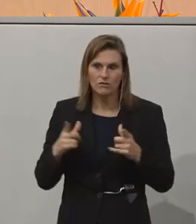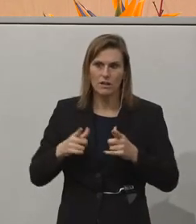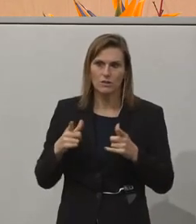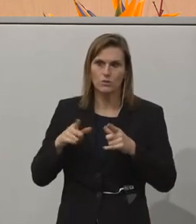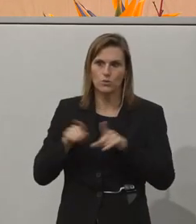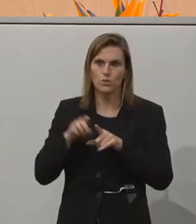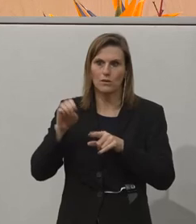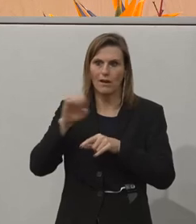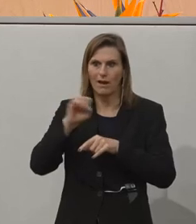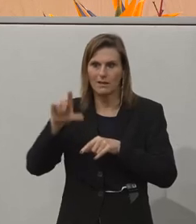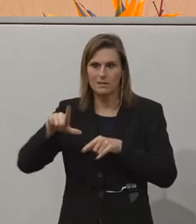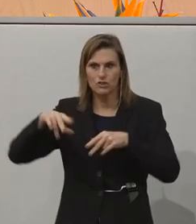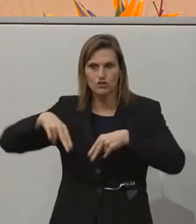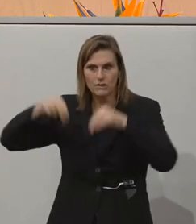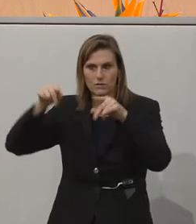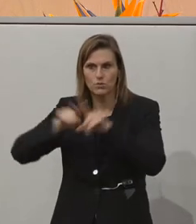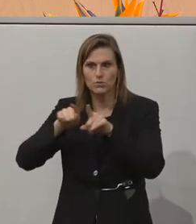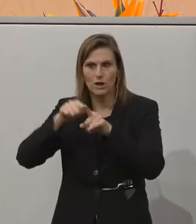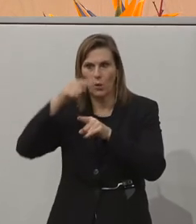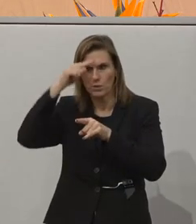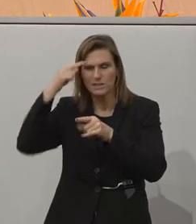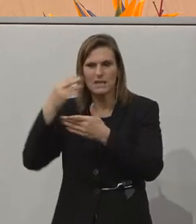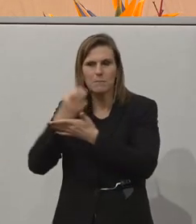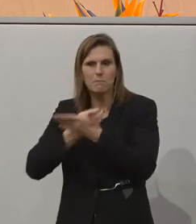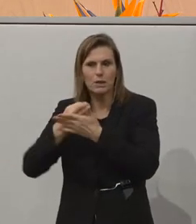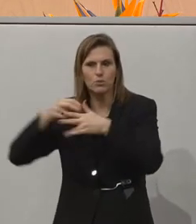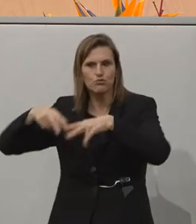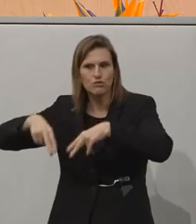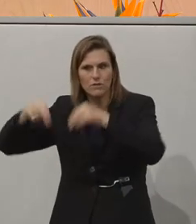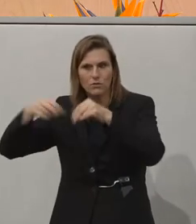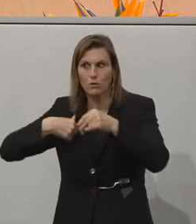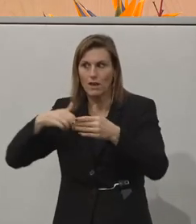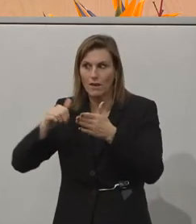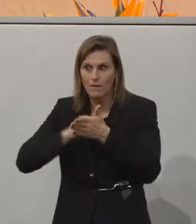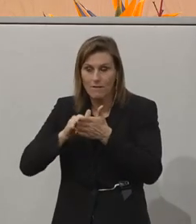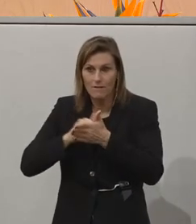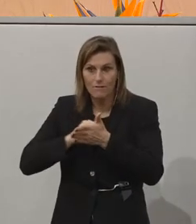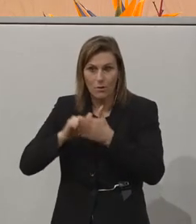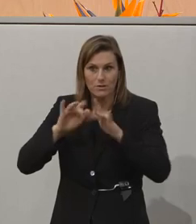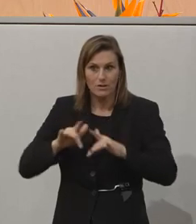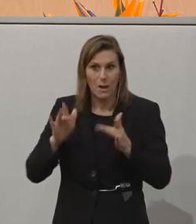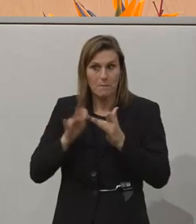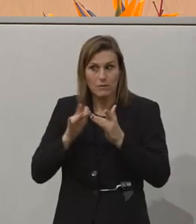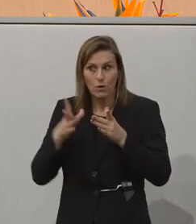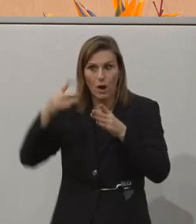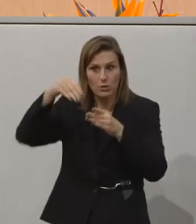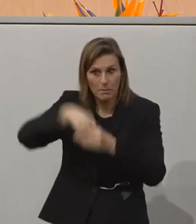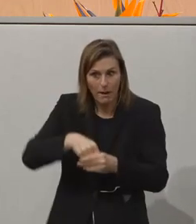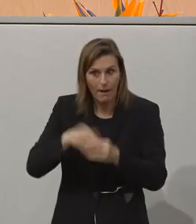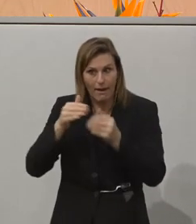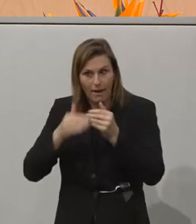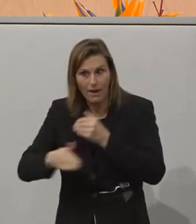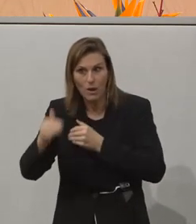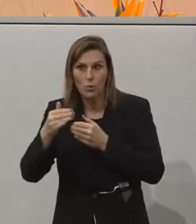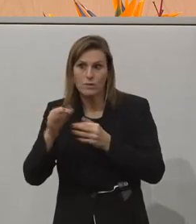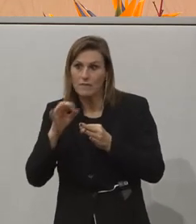Stiftung und der SIN Bildungsstiftung. Ich freue mich, wenn Sie Mittwoch bei der Zero Project Conference mit dabei sind. Und wenn nicht, freuen wir uns, wenn Sie